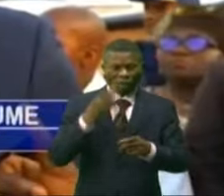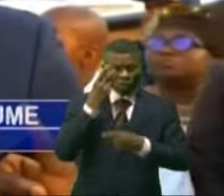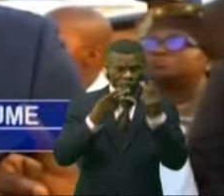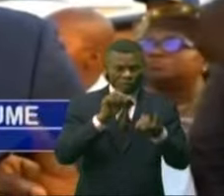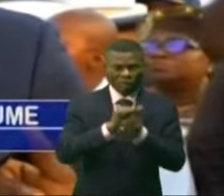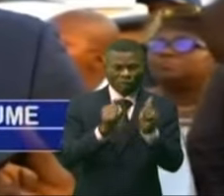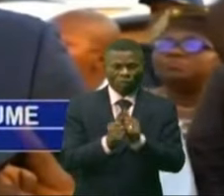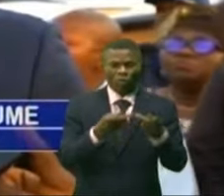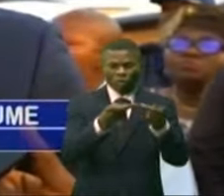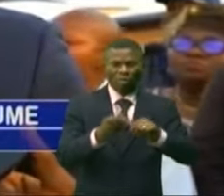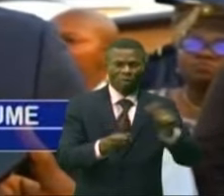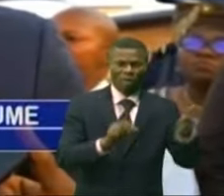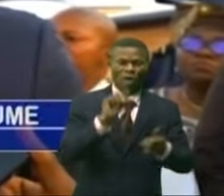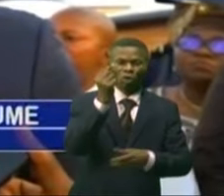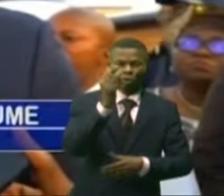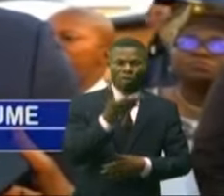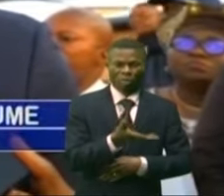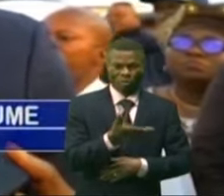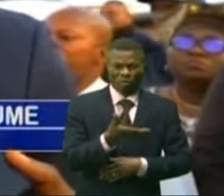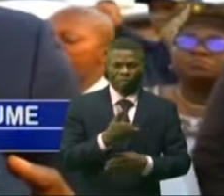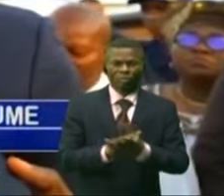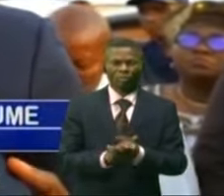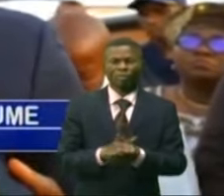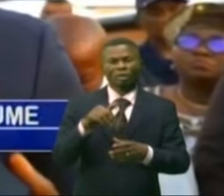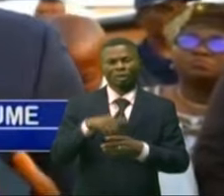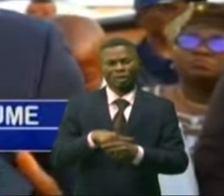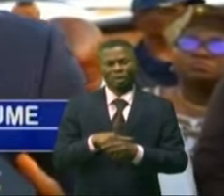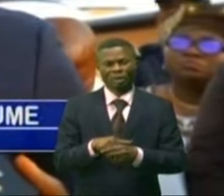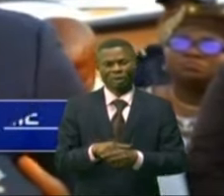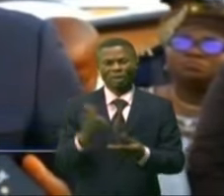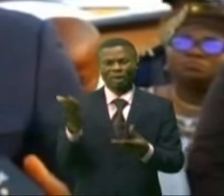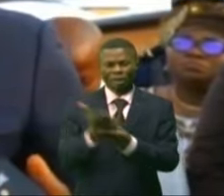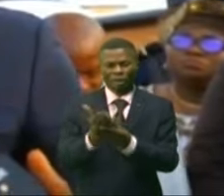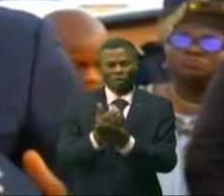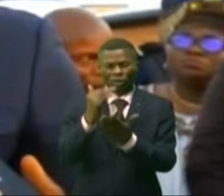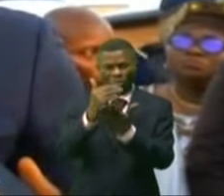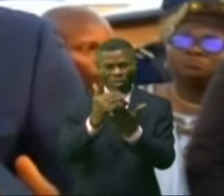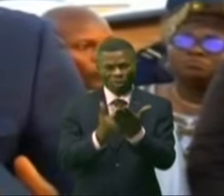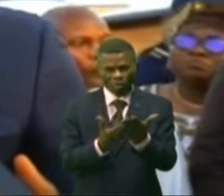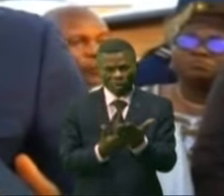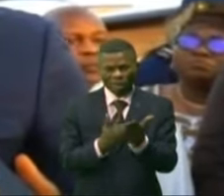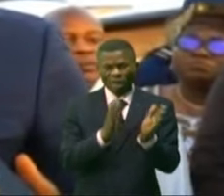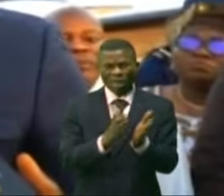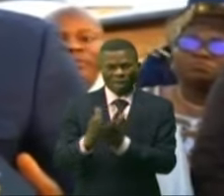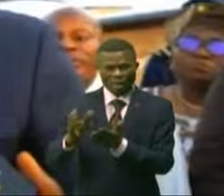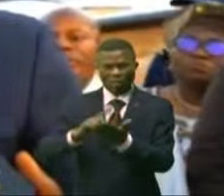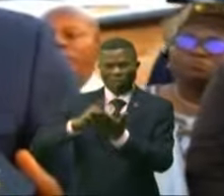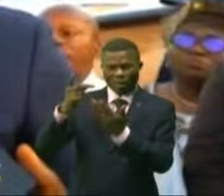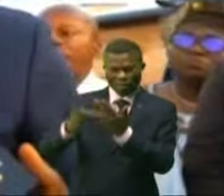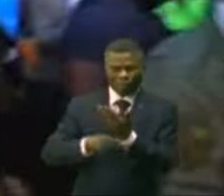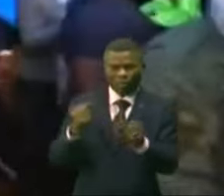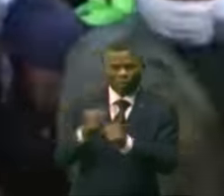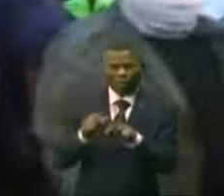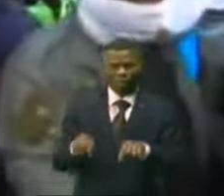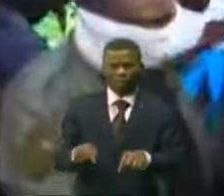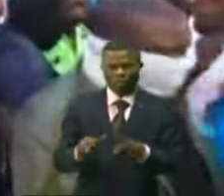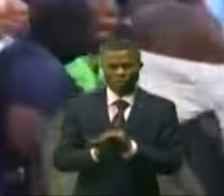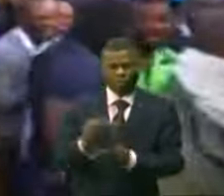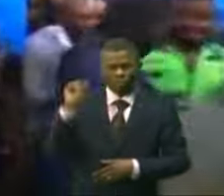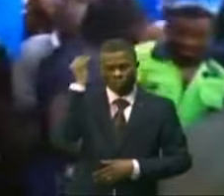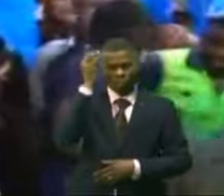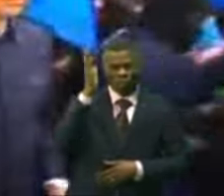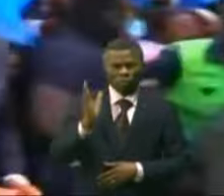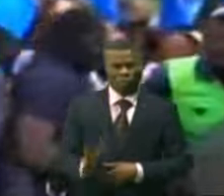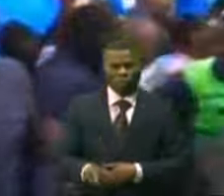produisent des choses au travers soit du cahier des charges ou de la dotation du 0,3% du chiffre d'affaires. Le gouverneur Jean